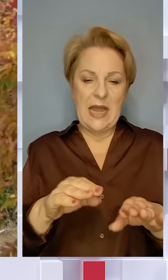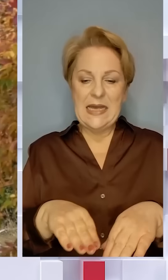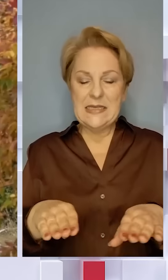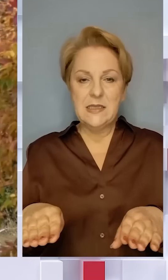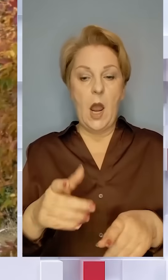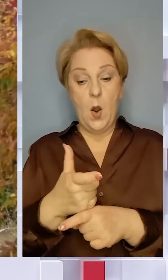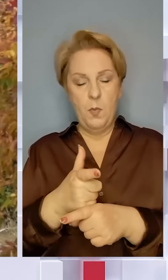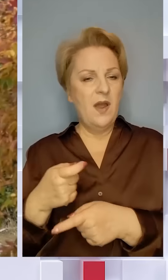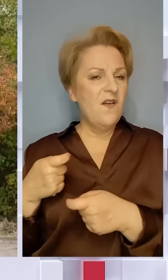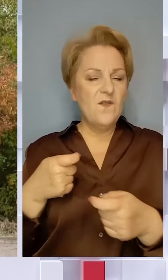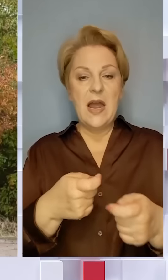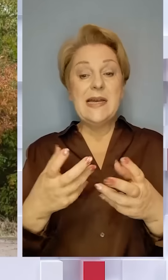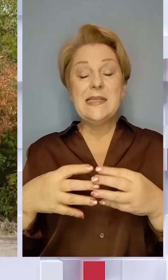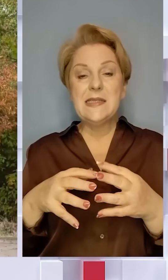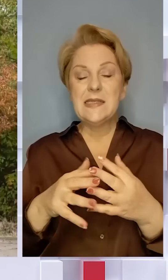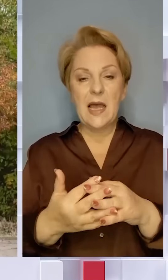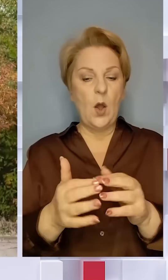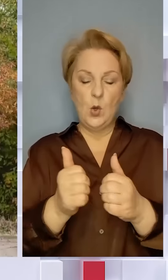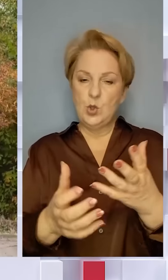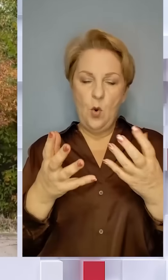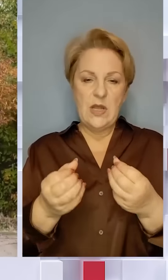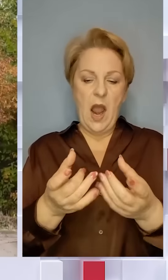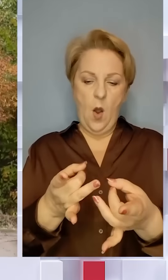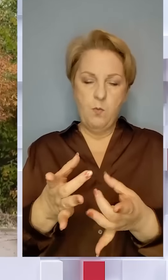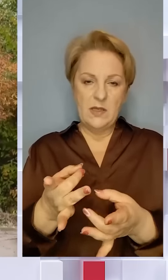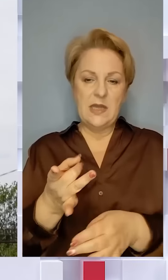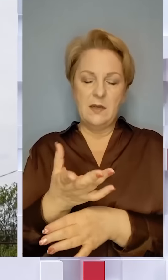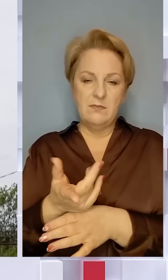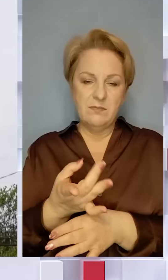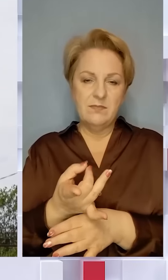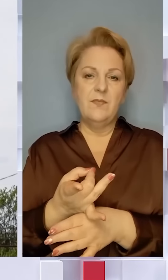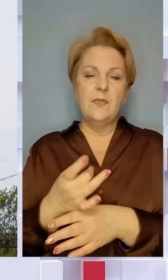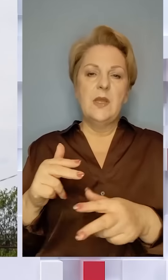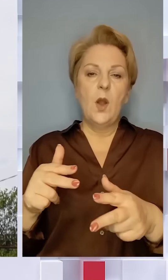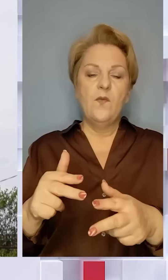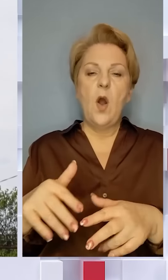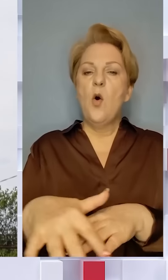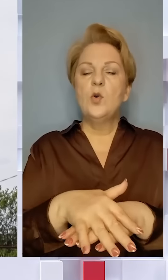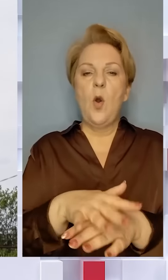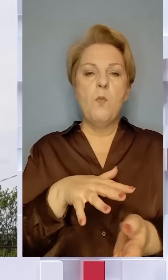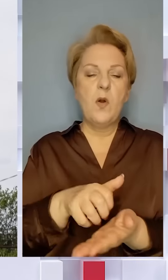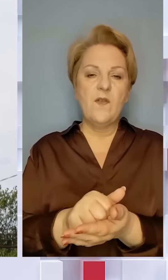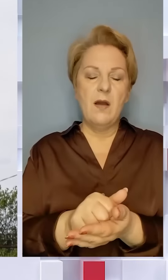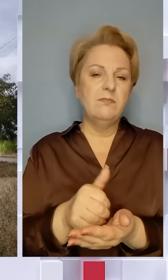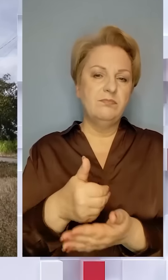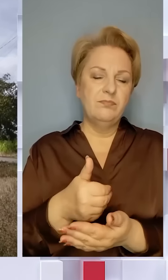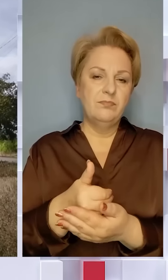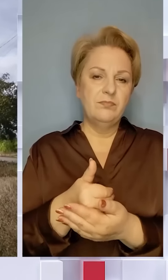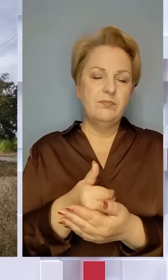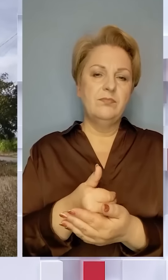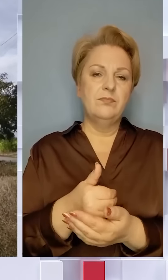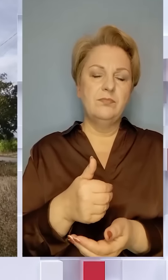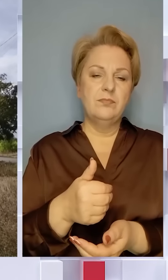переважно виїжджають, адже село щодня обстрілюють з артилерії та дронів. У громаді поруйновано близько півтори тисячі будівель.